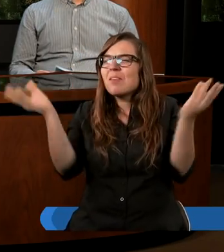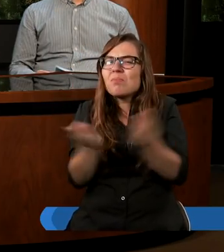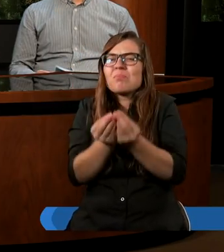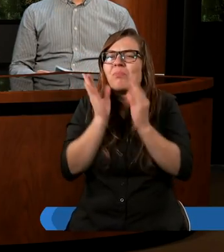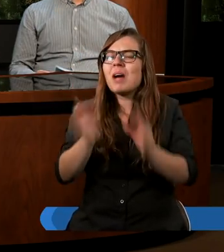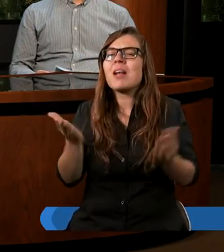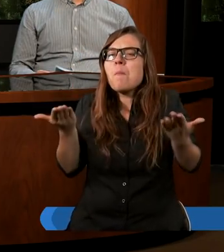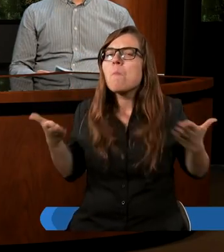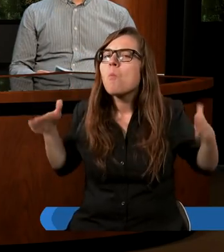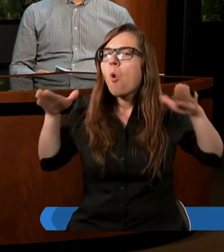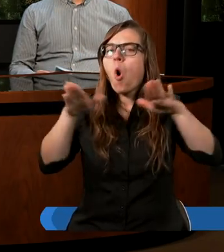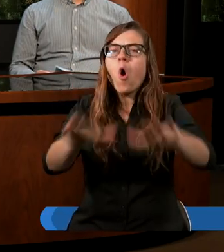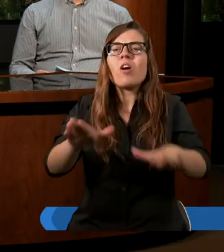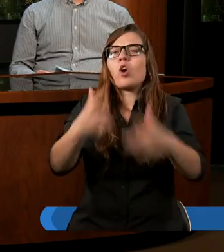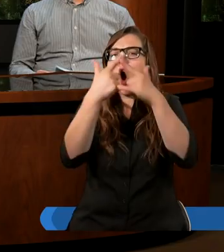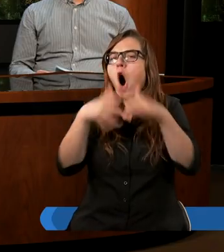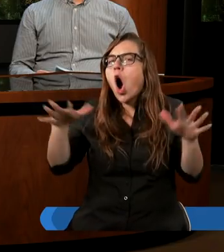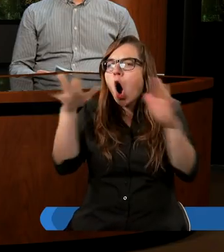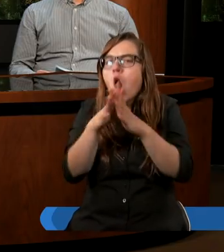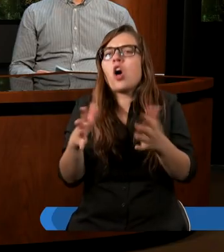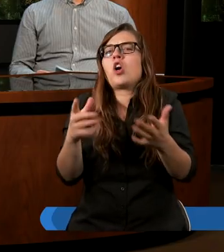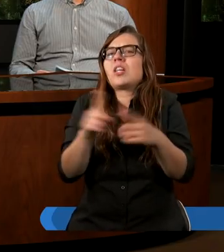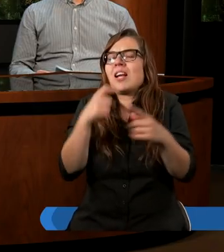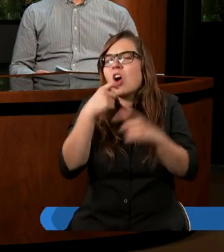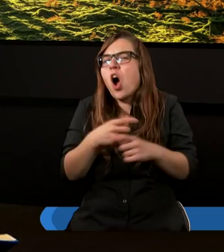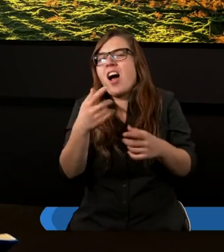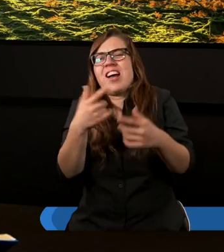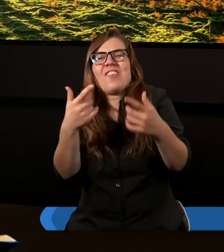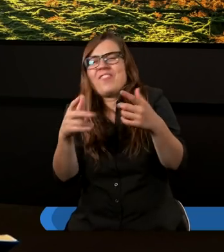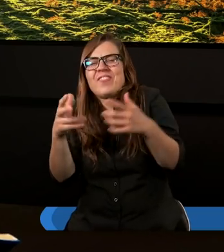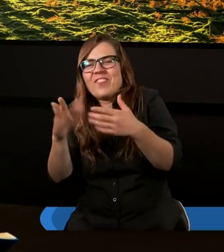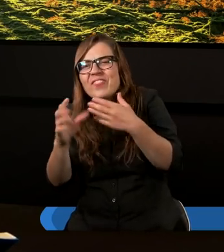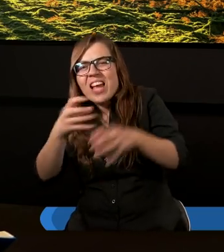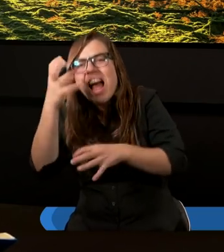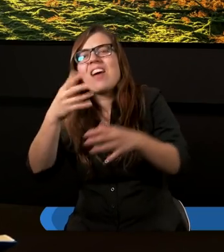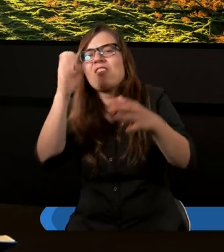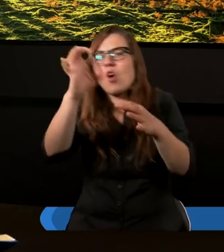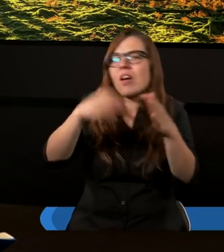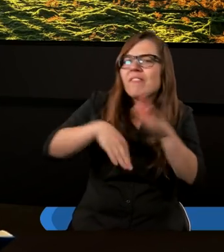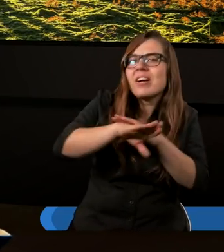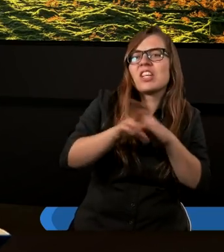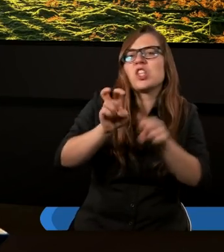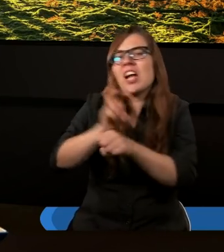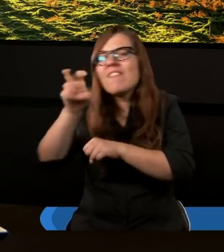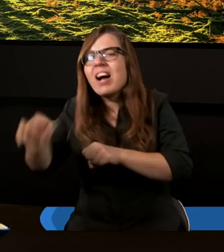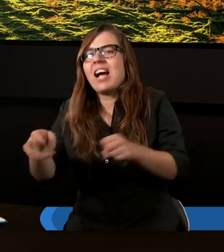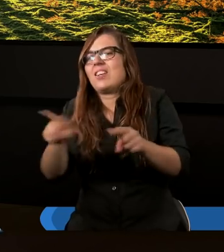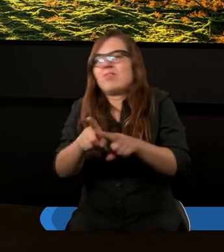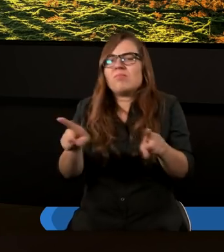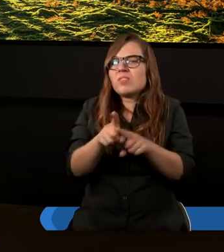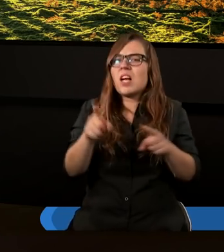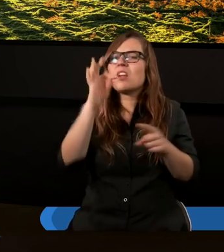błogosławiony Twój kosz i Twoja dzierza, Twoje wyjście i Twoje wejście,